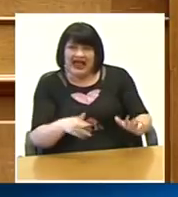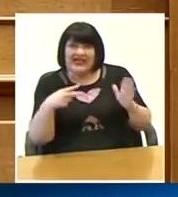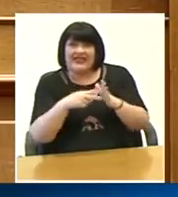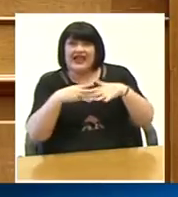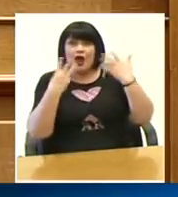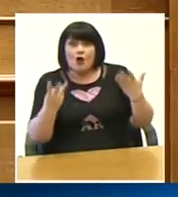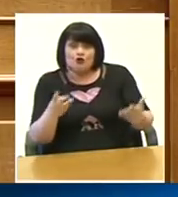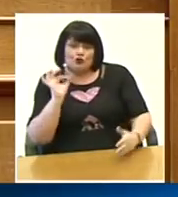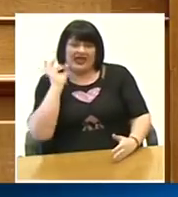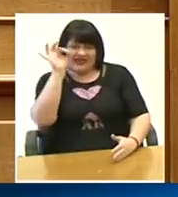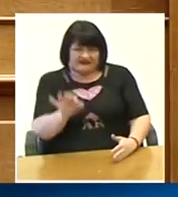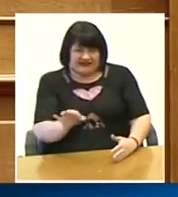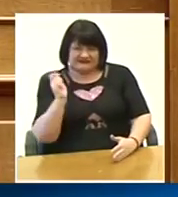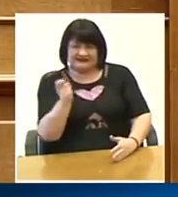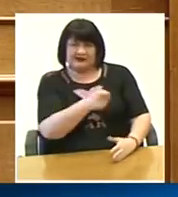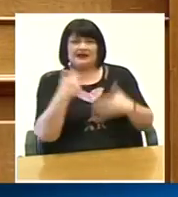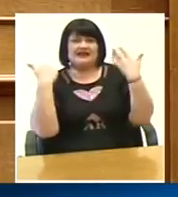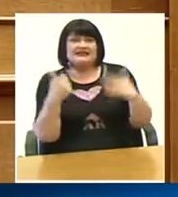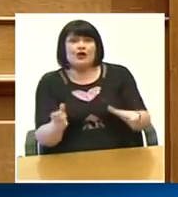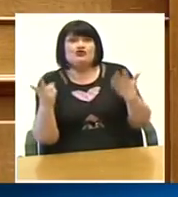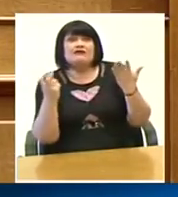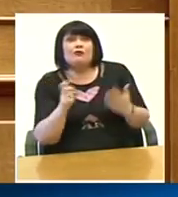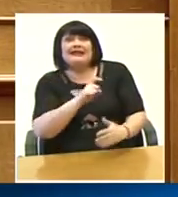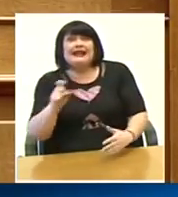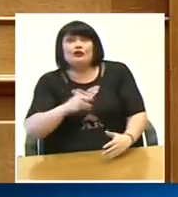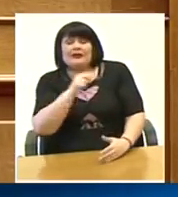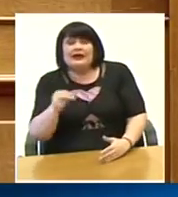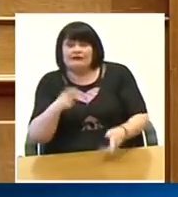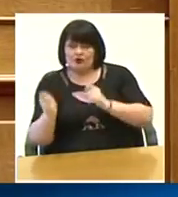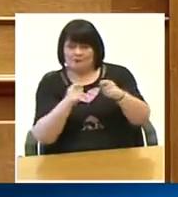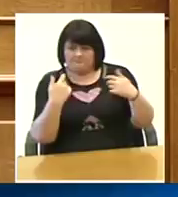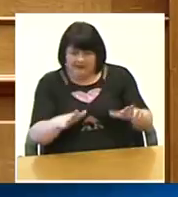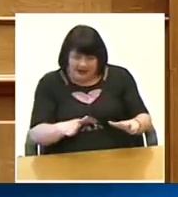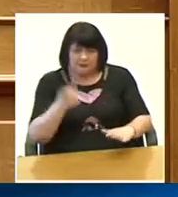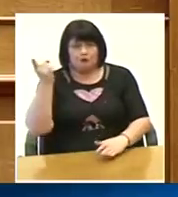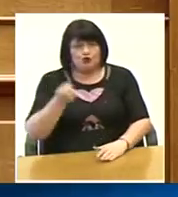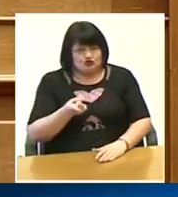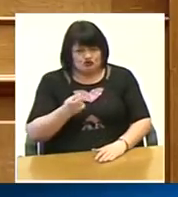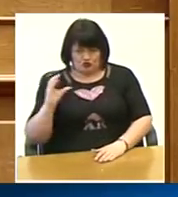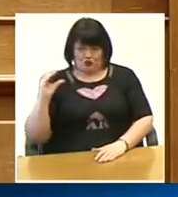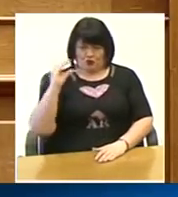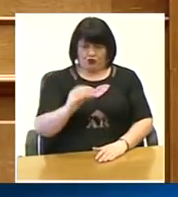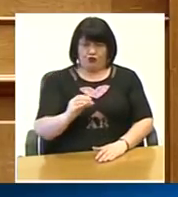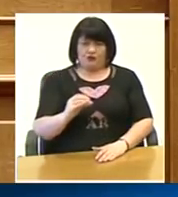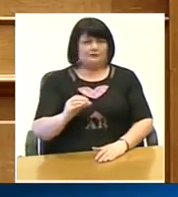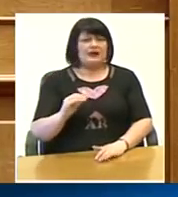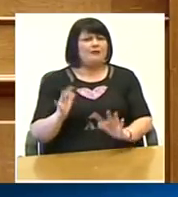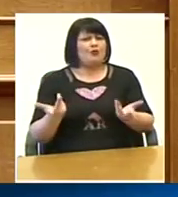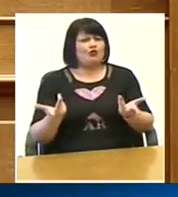έφτασε να δίνει 670 εκατομμύρια ευρώ ένα μεγάλο μέρος αυτού του ποσού οφείλεται